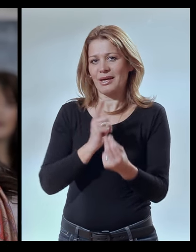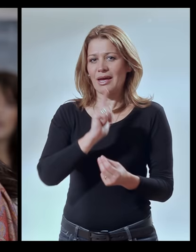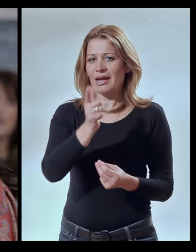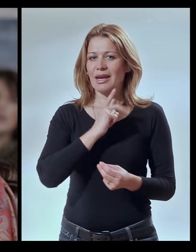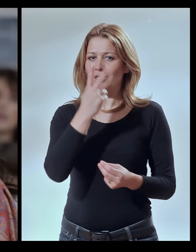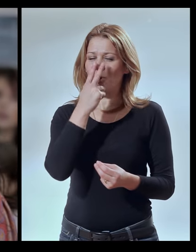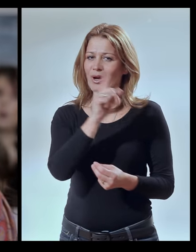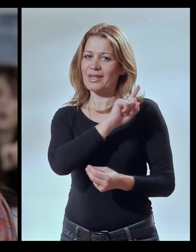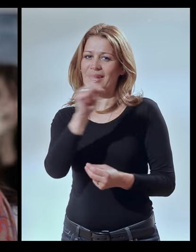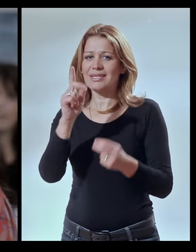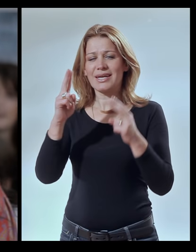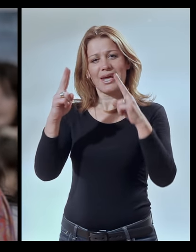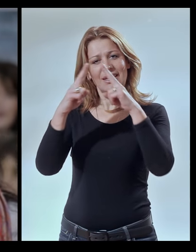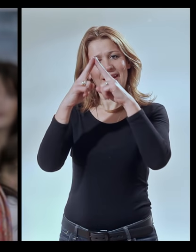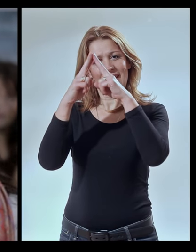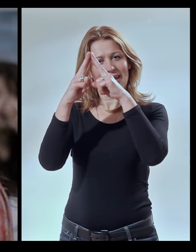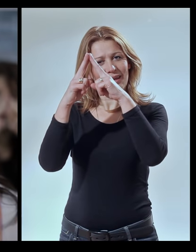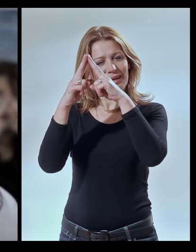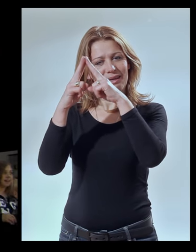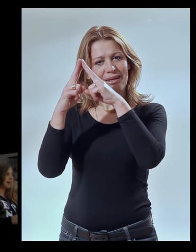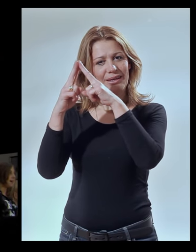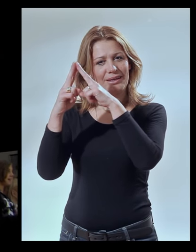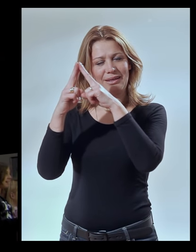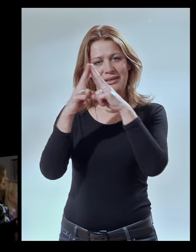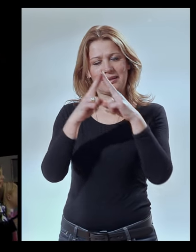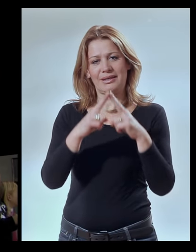naš pogled ne sredne